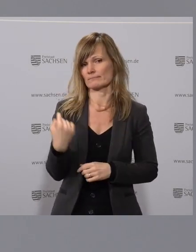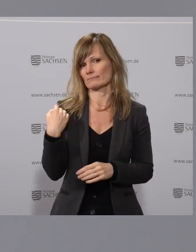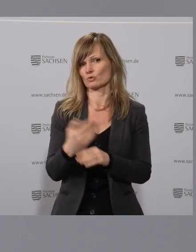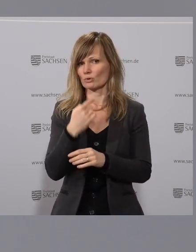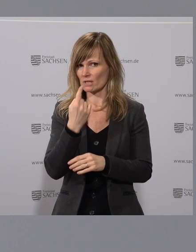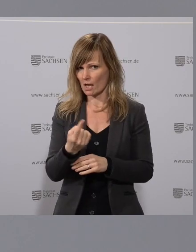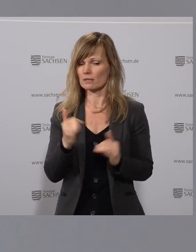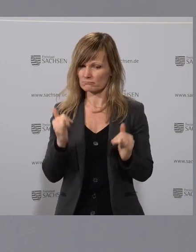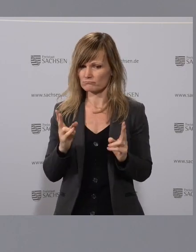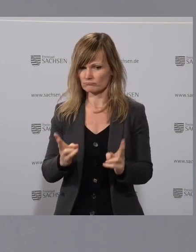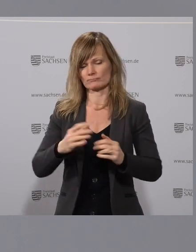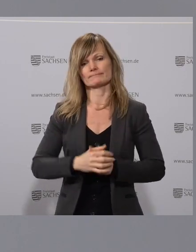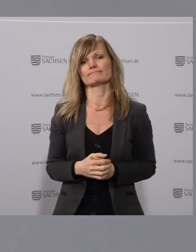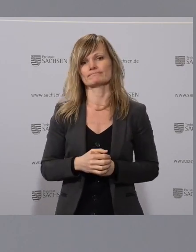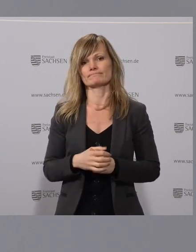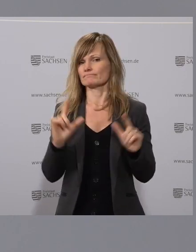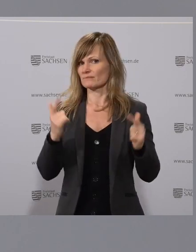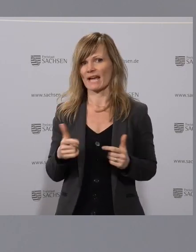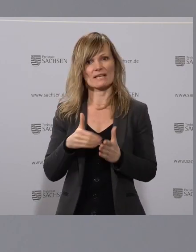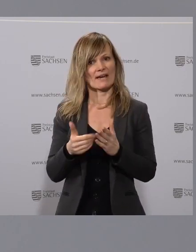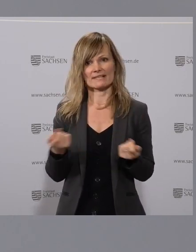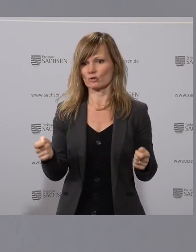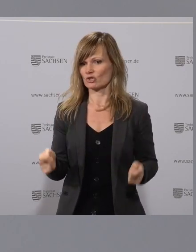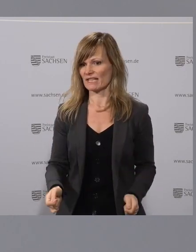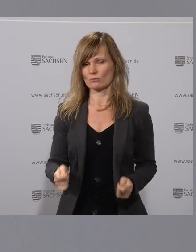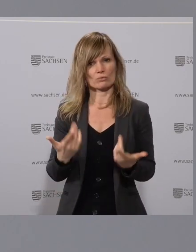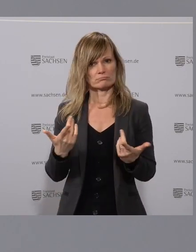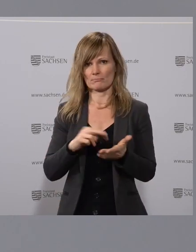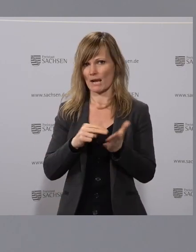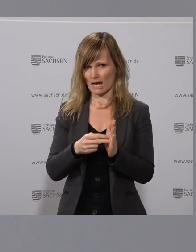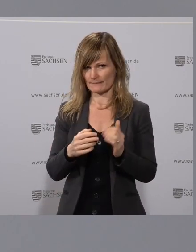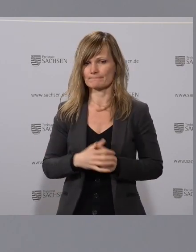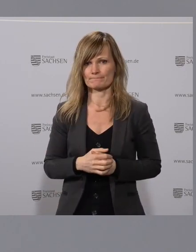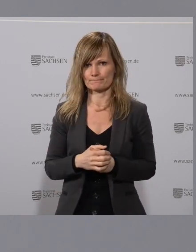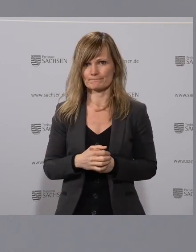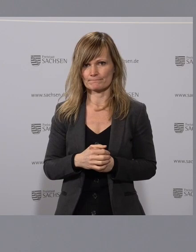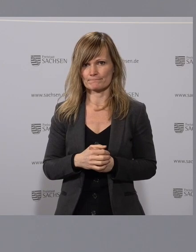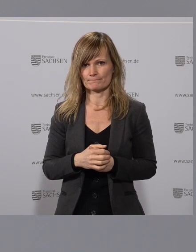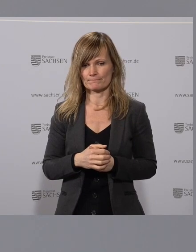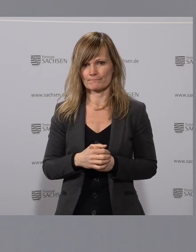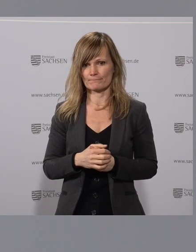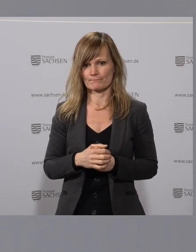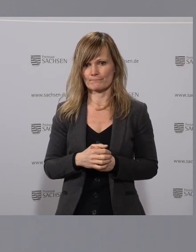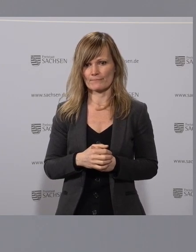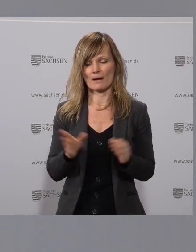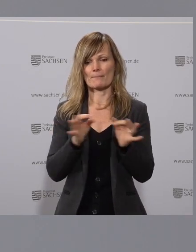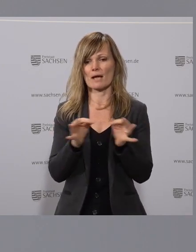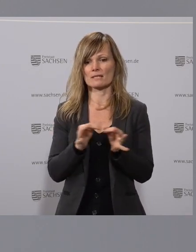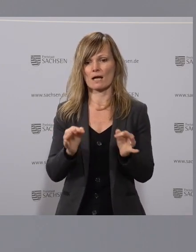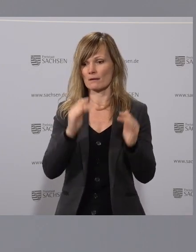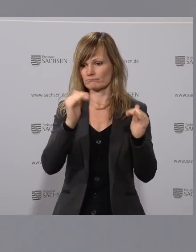angekündigt. Das heißt, dass wir keine weiteren Schließungen in Sachsen vorsehen. Es gibt keine abgestuften Maßnahmen,